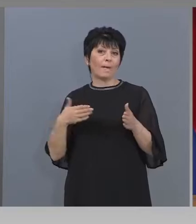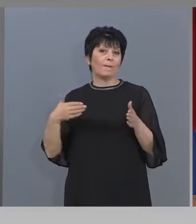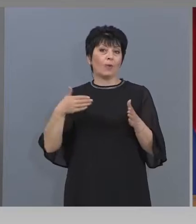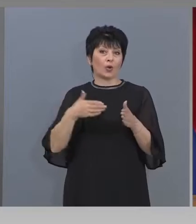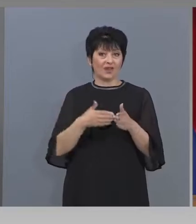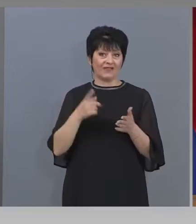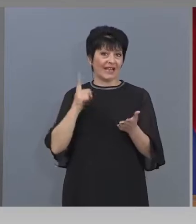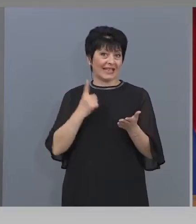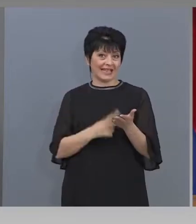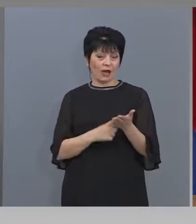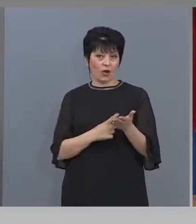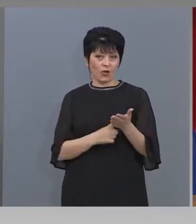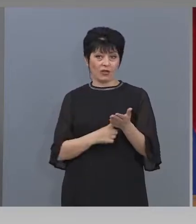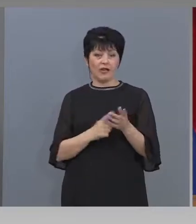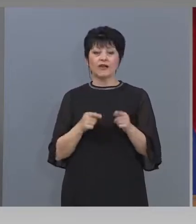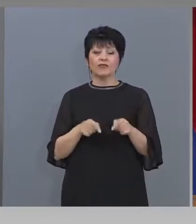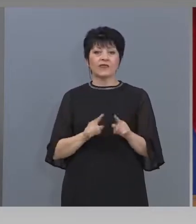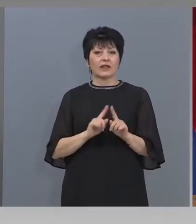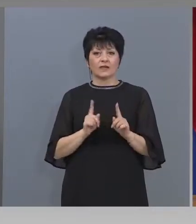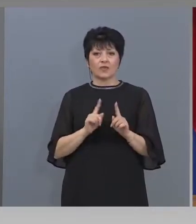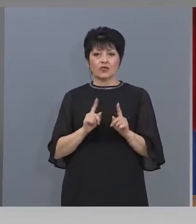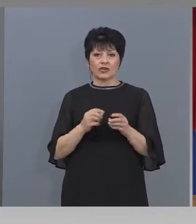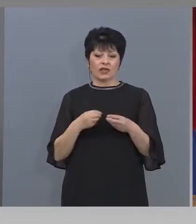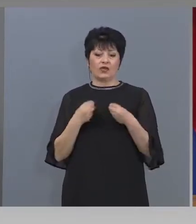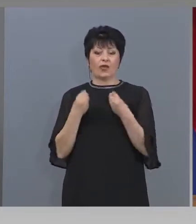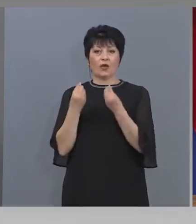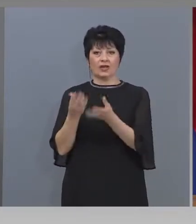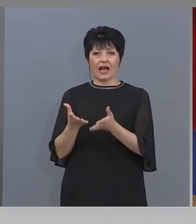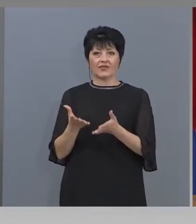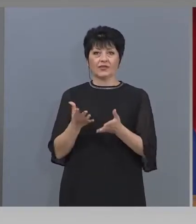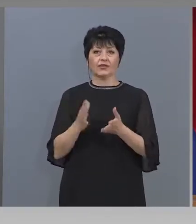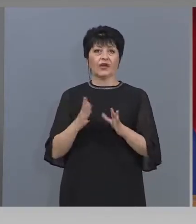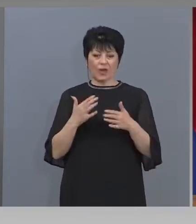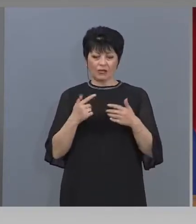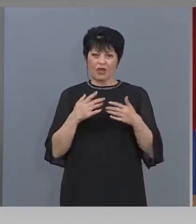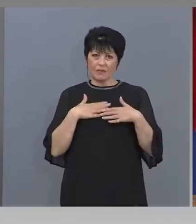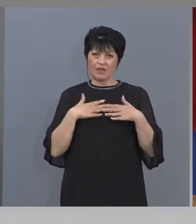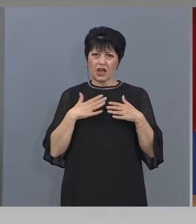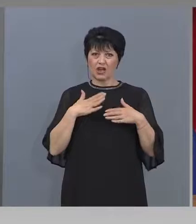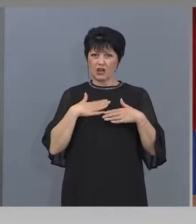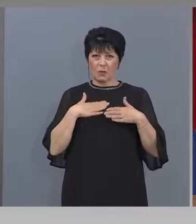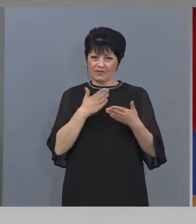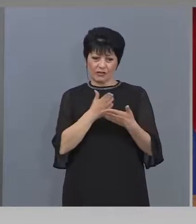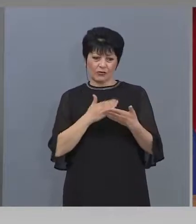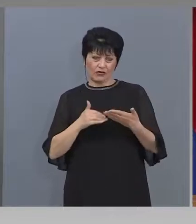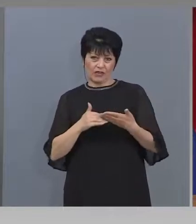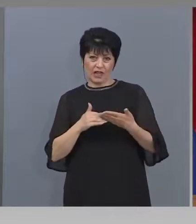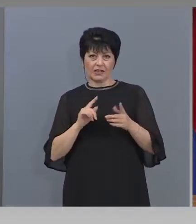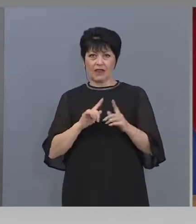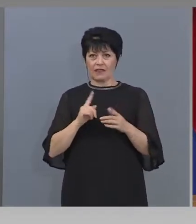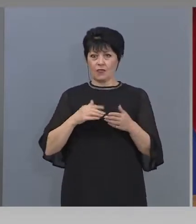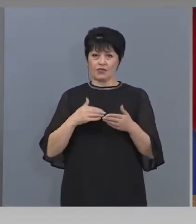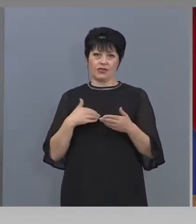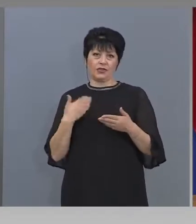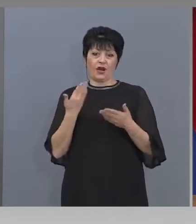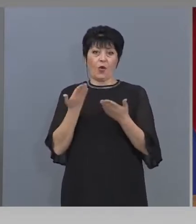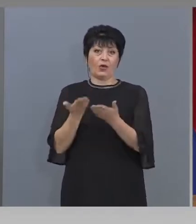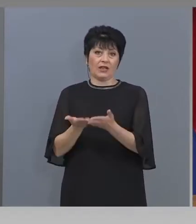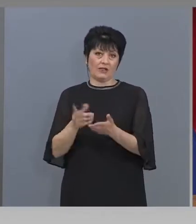публична държавна собственост не можеш да отдаваш. Дори да имаш ти собственост, не можеш да отдаваш.